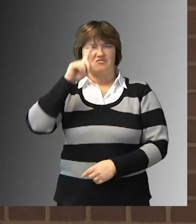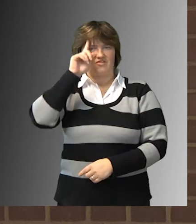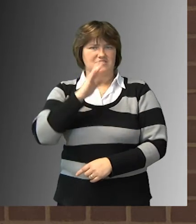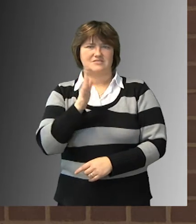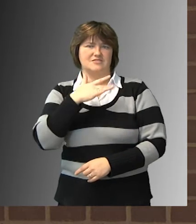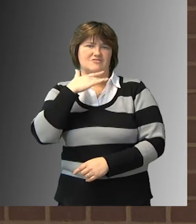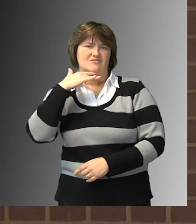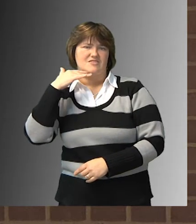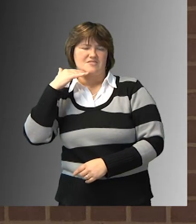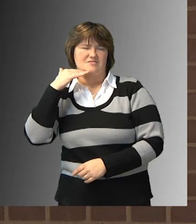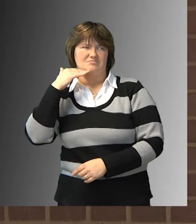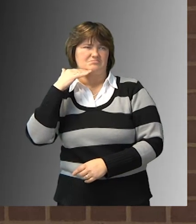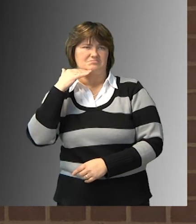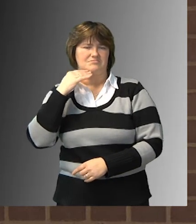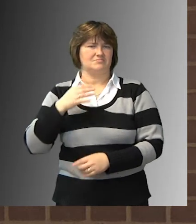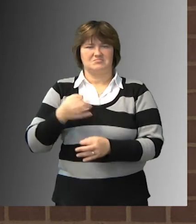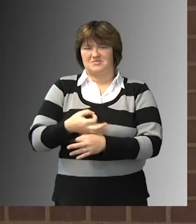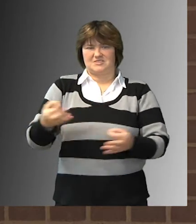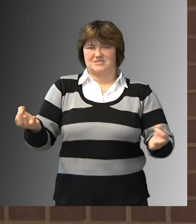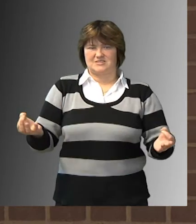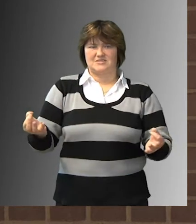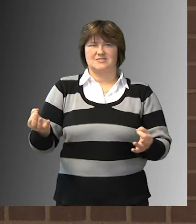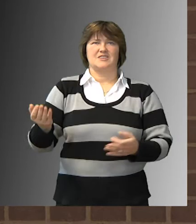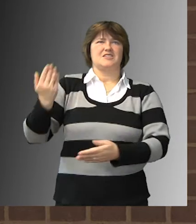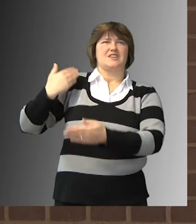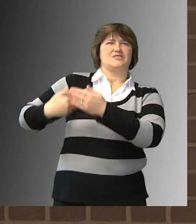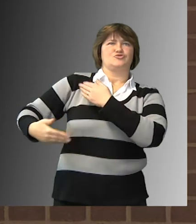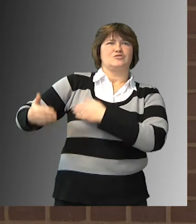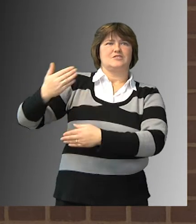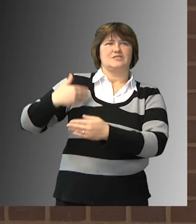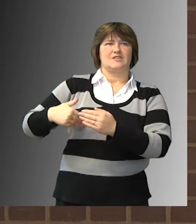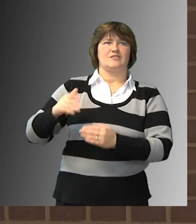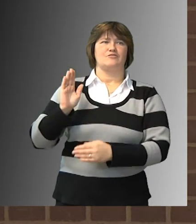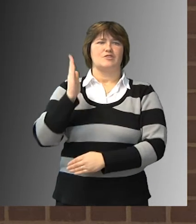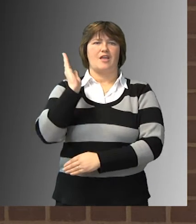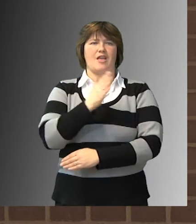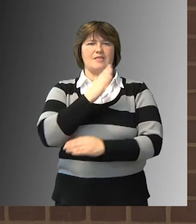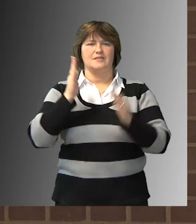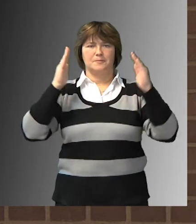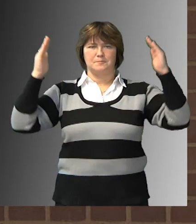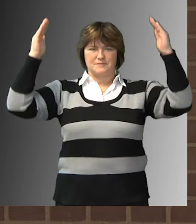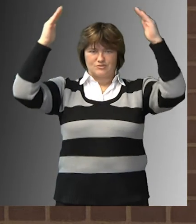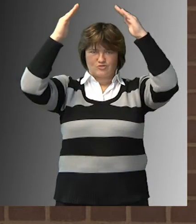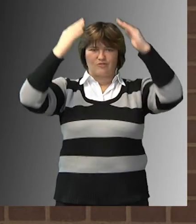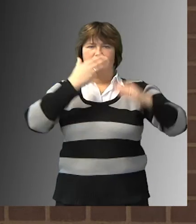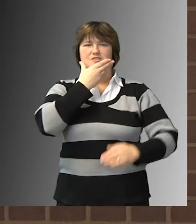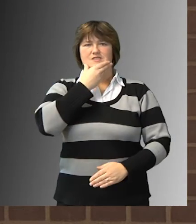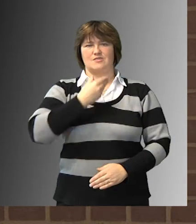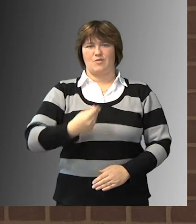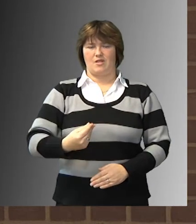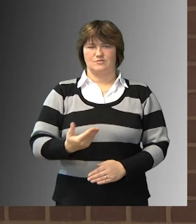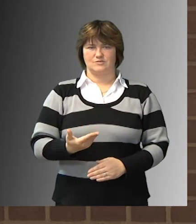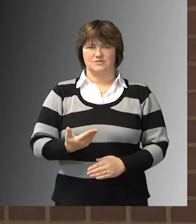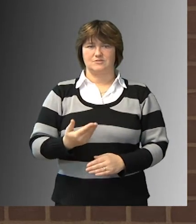ja eigentlich fast gar nichts Historisches aus dem Leben des heiligen Bischof Nikolaus von Myra. Umso mehr